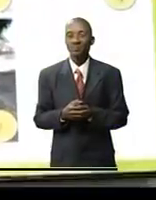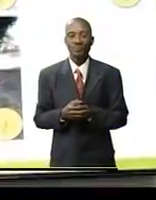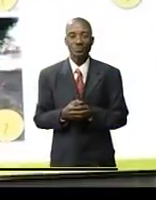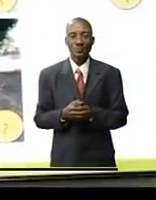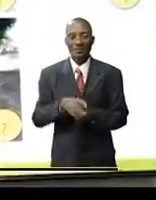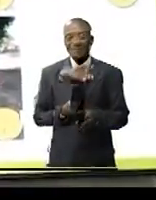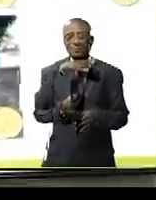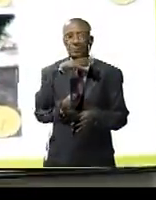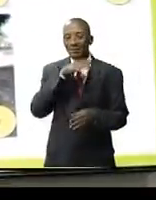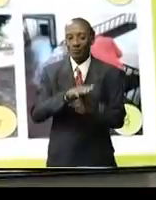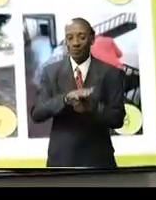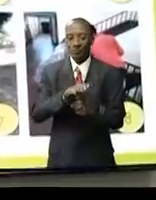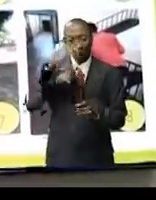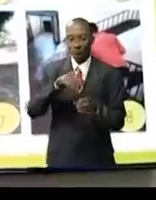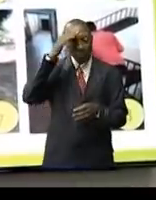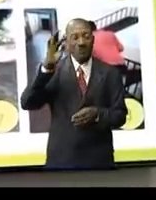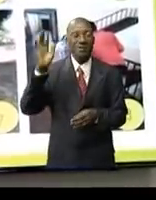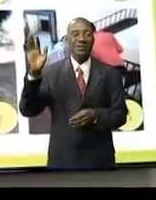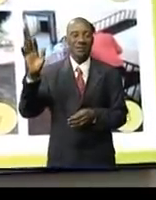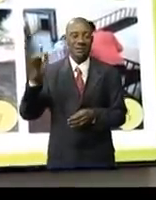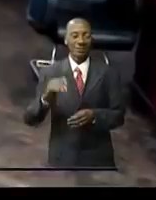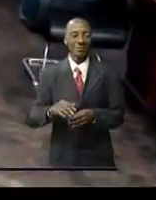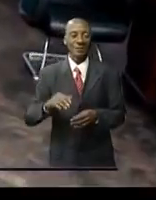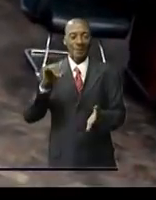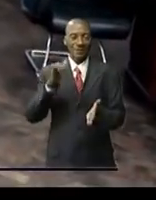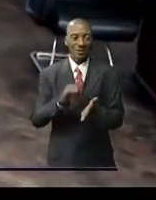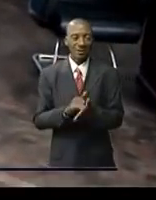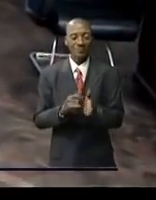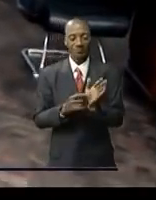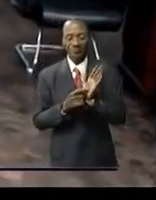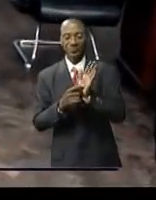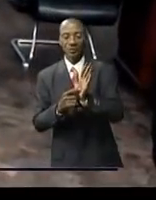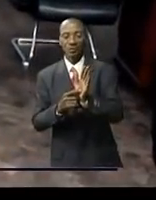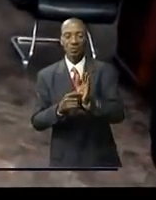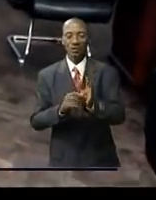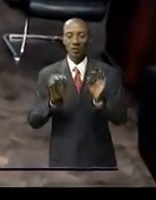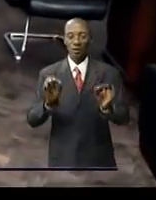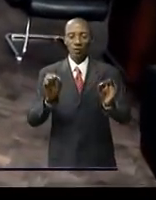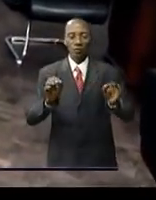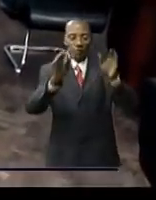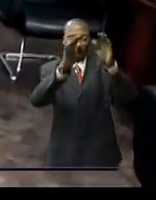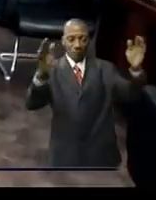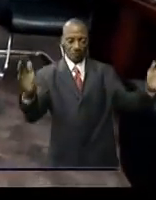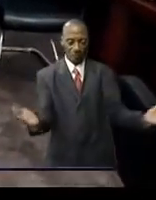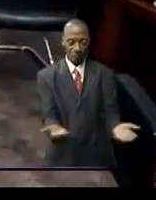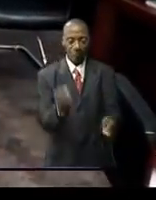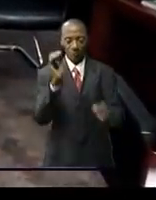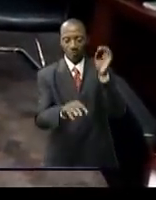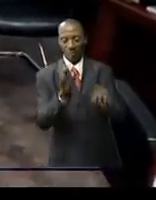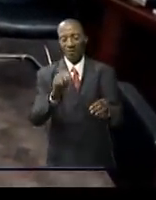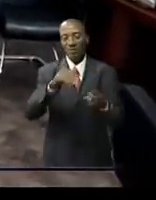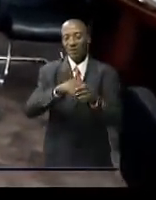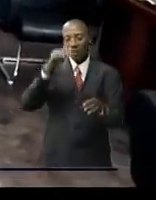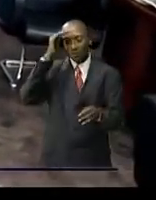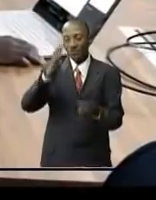'université de Kinshasa l'objet de la présentation des poubelles au comité de gestion de cette alma mater Une initiative